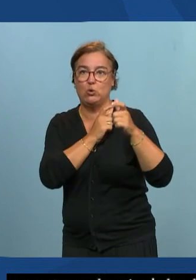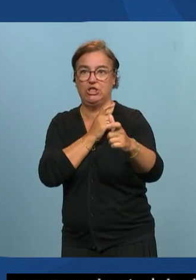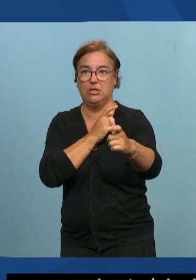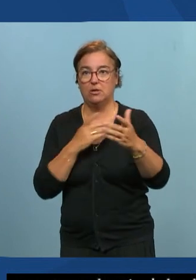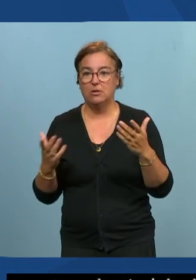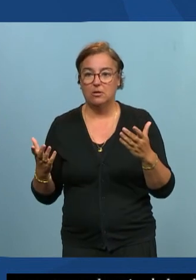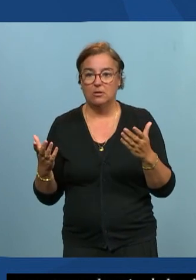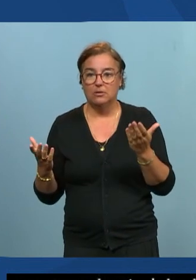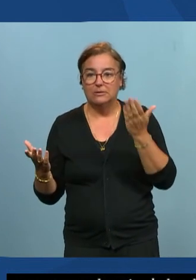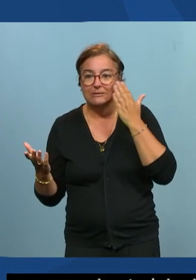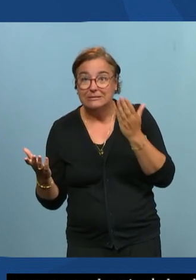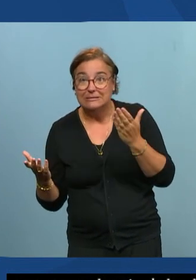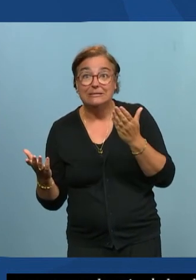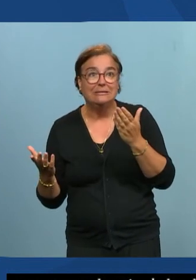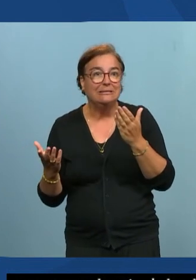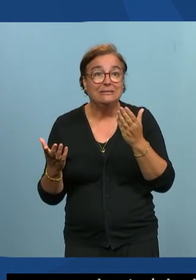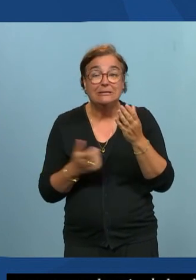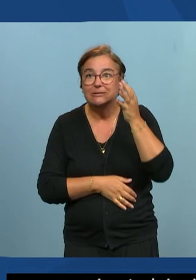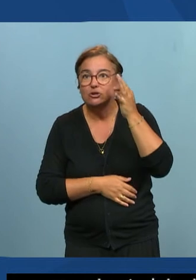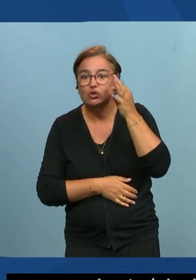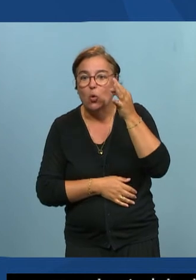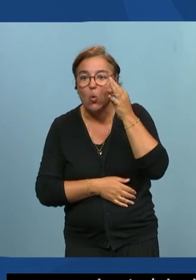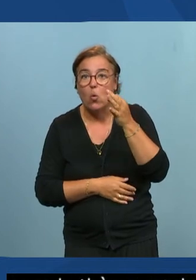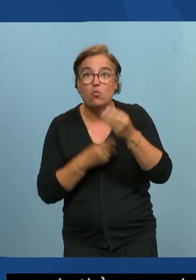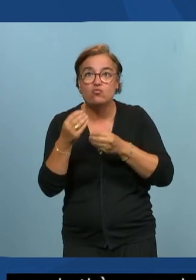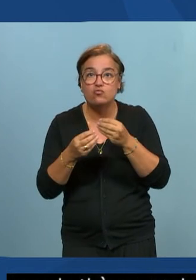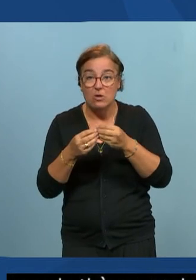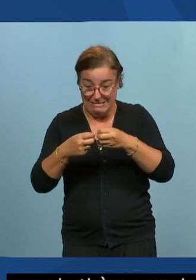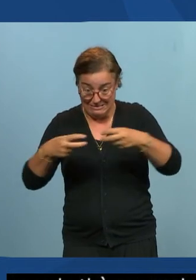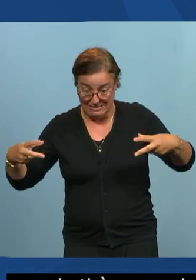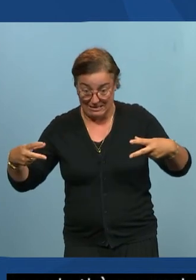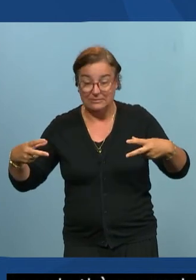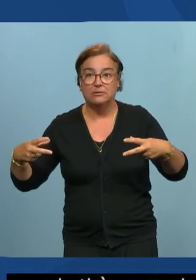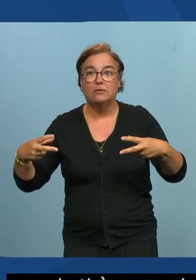un thème sombre vérifiez où l'air des textes soit compatible